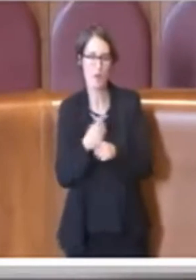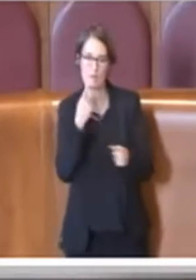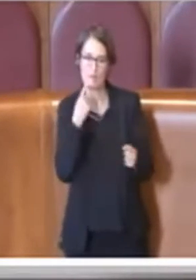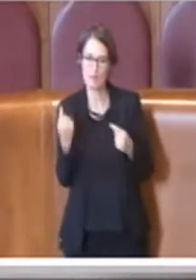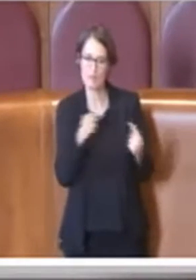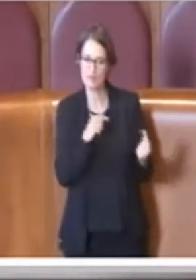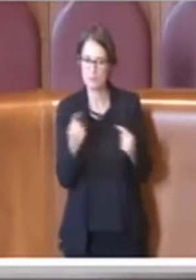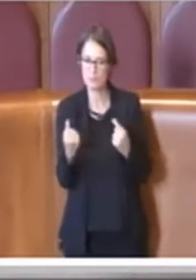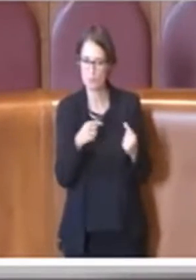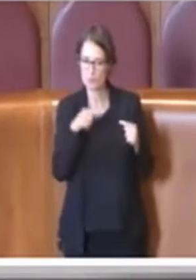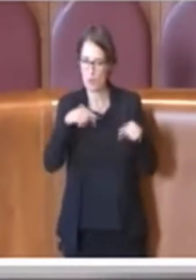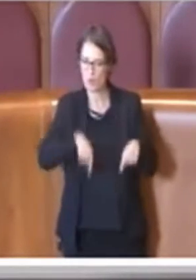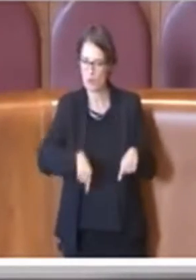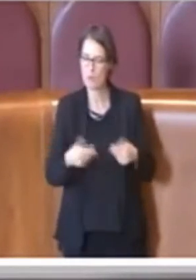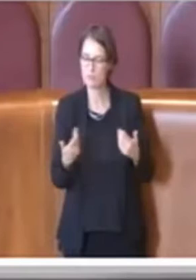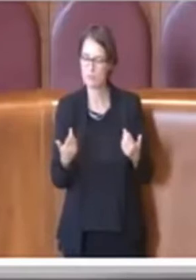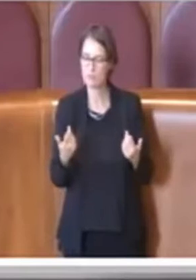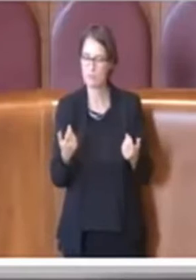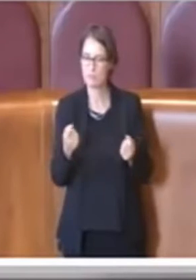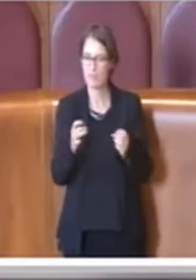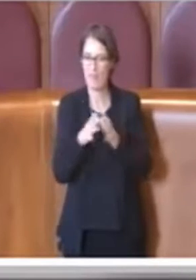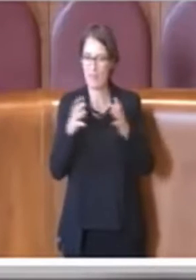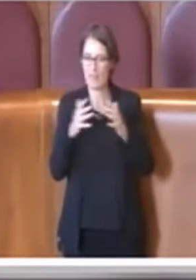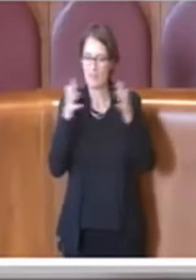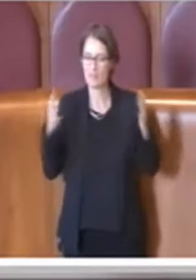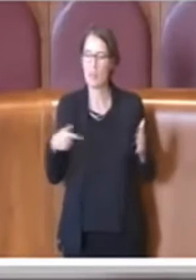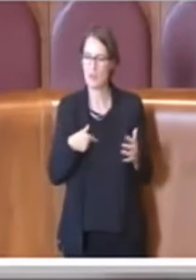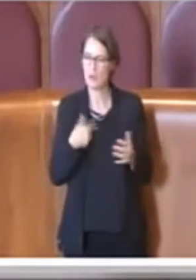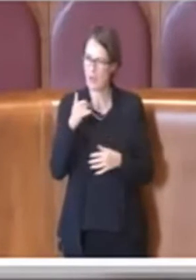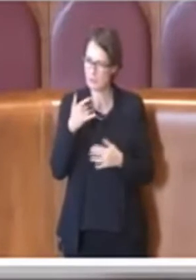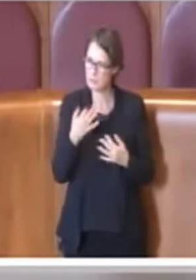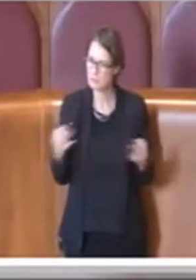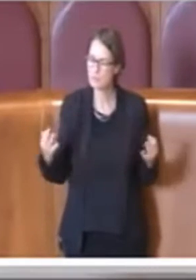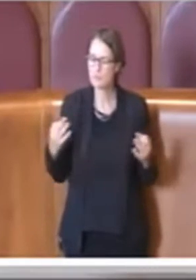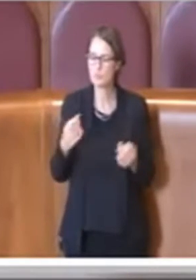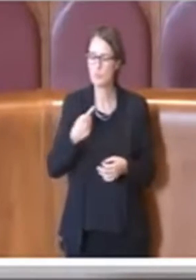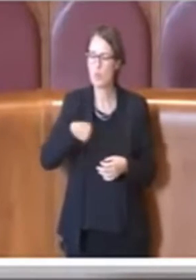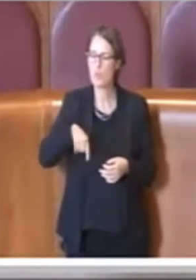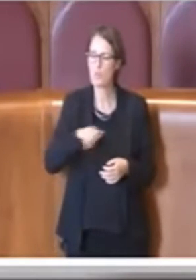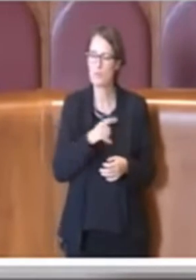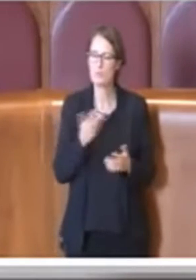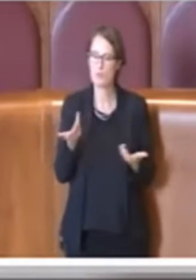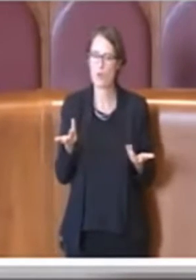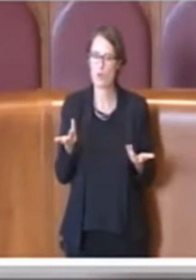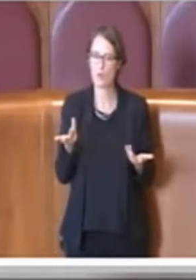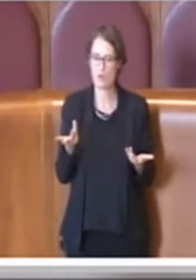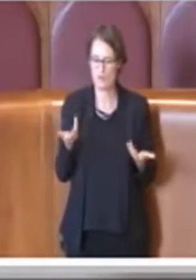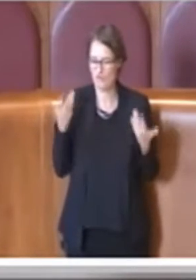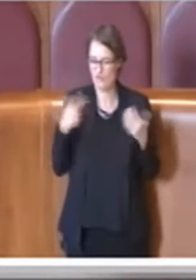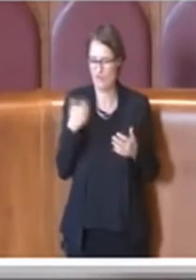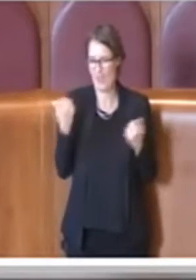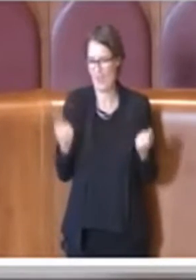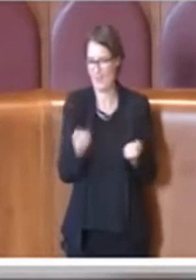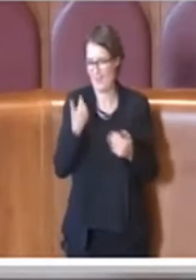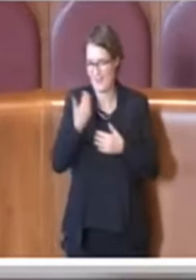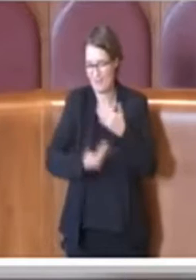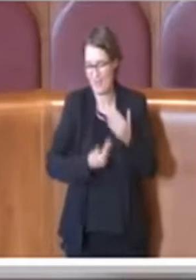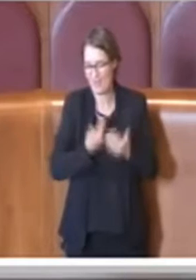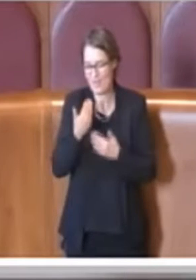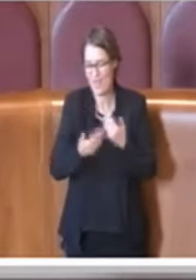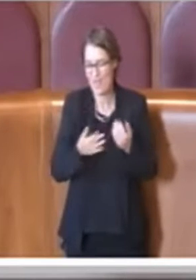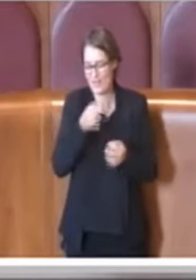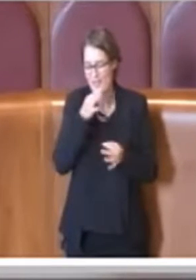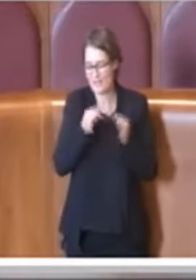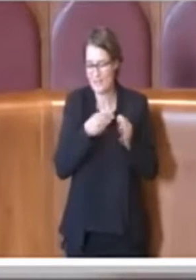quanto l'iniziativa è già stata avviata, quindi saremmo contrari a noi stessi